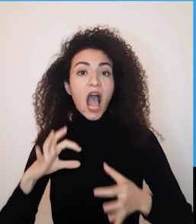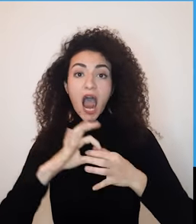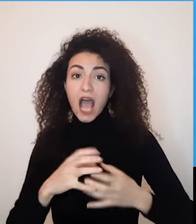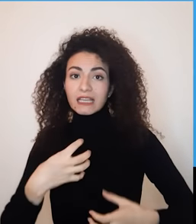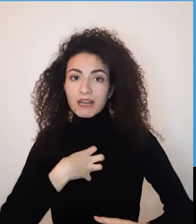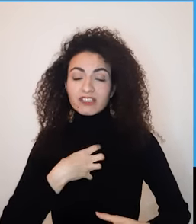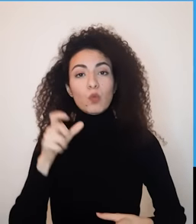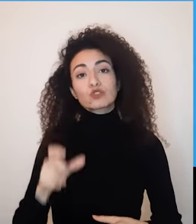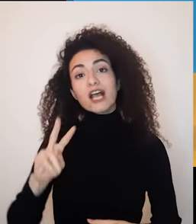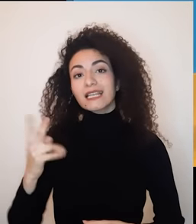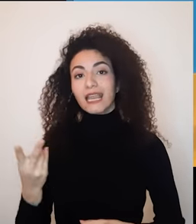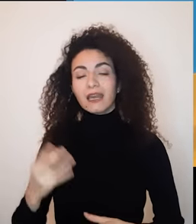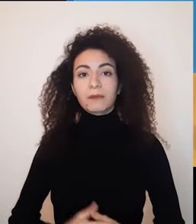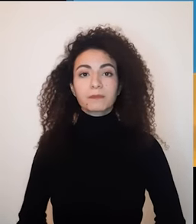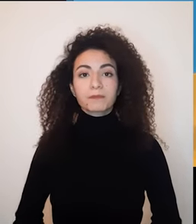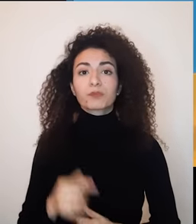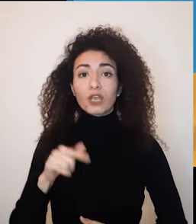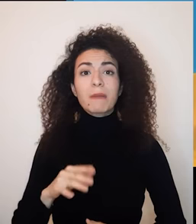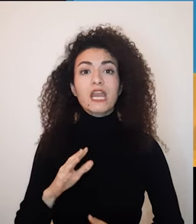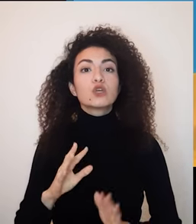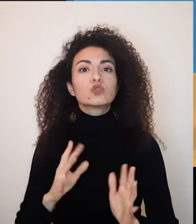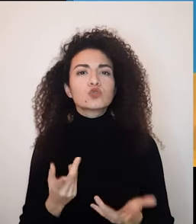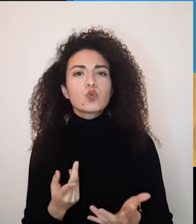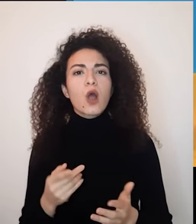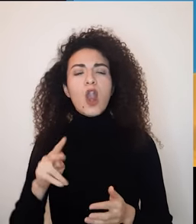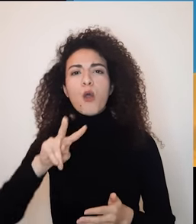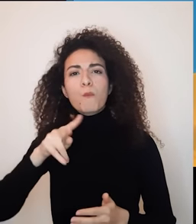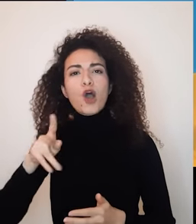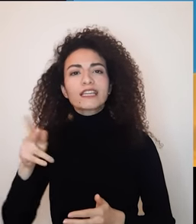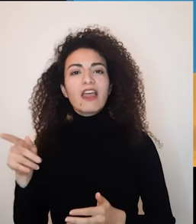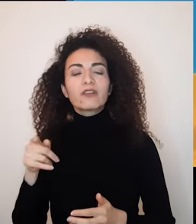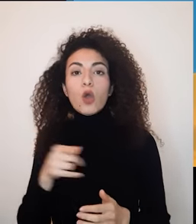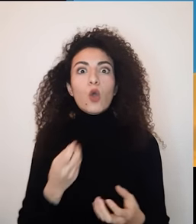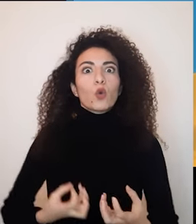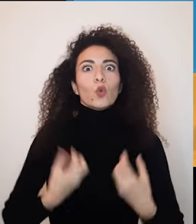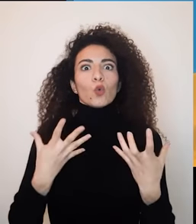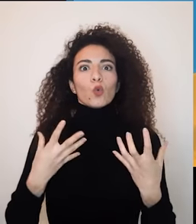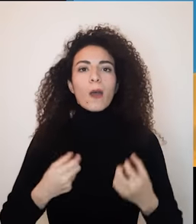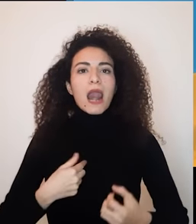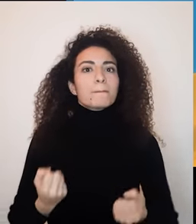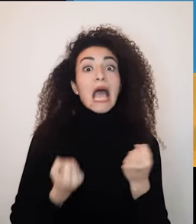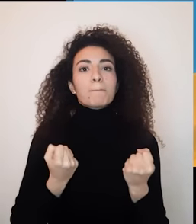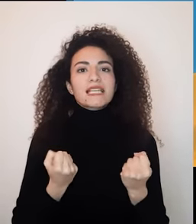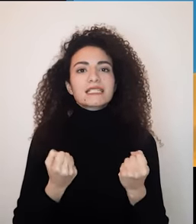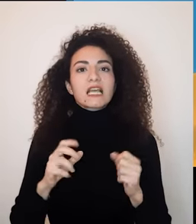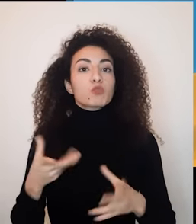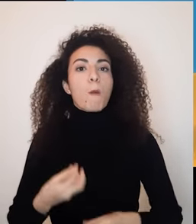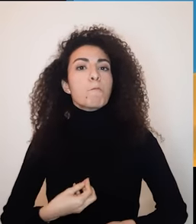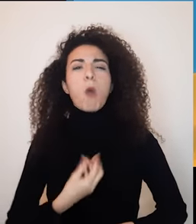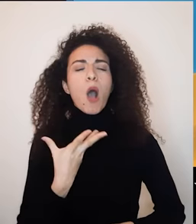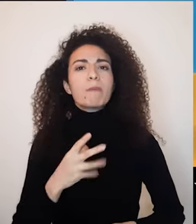علاقتي بنفسي وبالشريك وأيضاً شو هي الميادين اللي بتصير الشغف لدي؟ شو هي الهوايات والنشاطات اللي